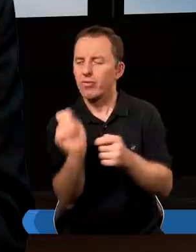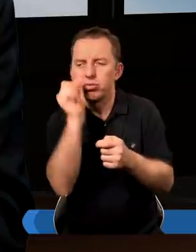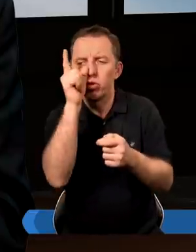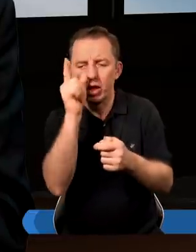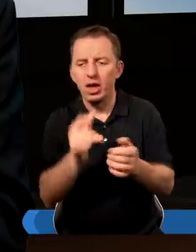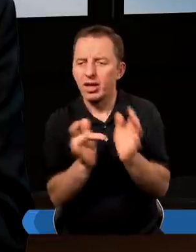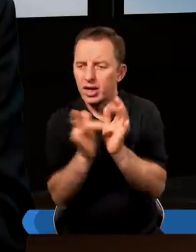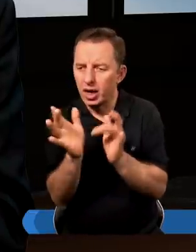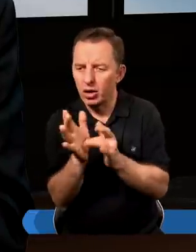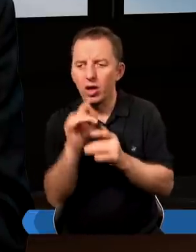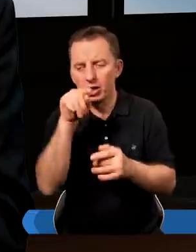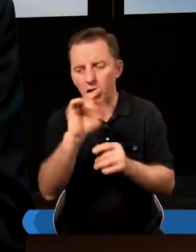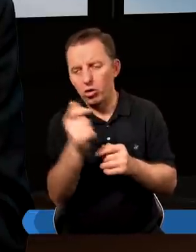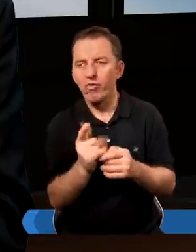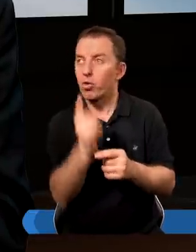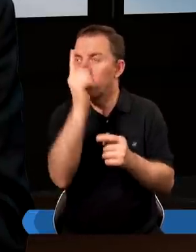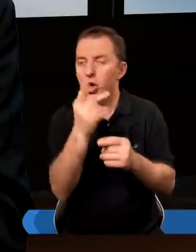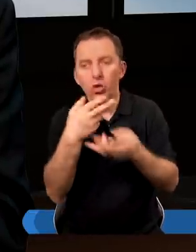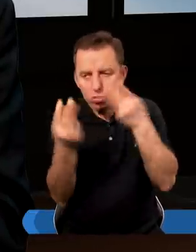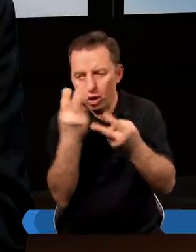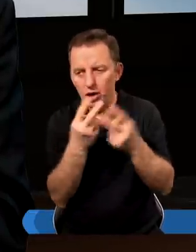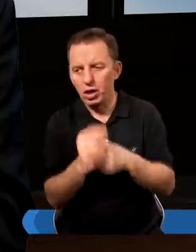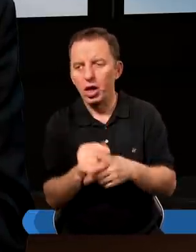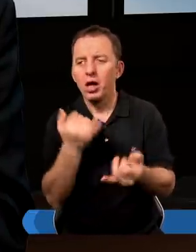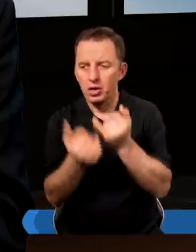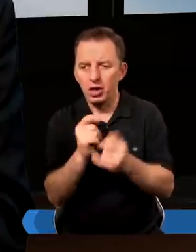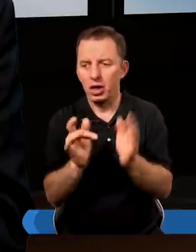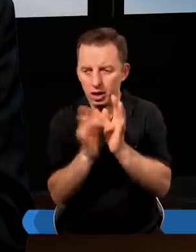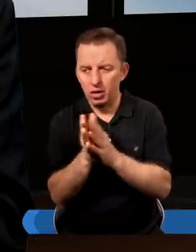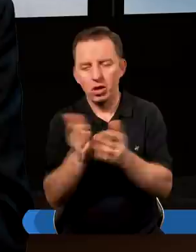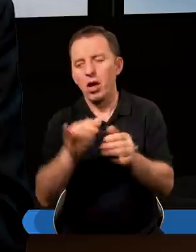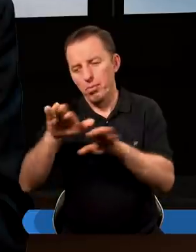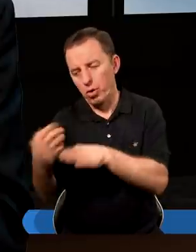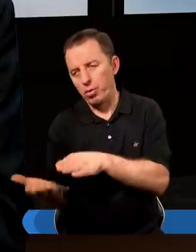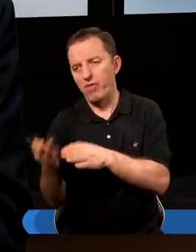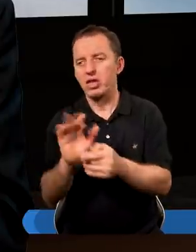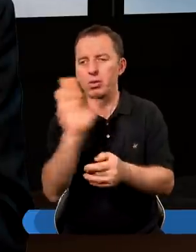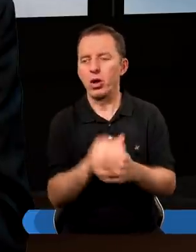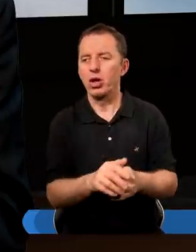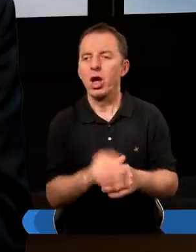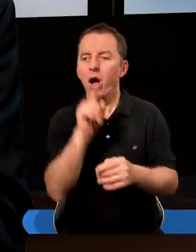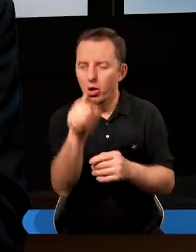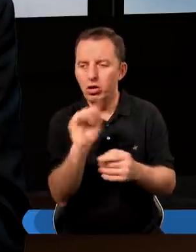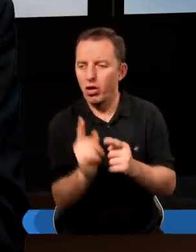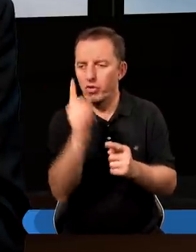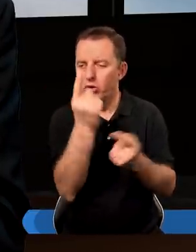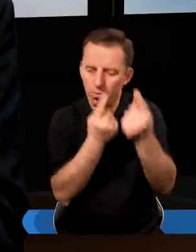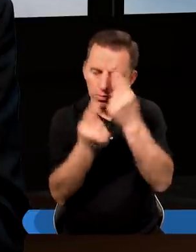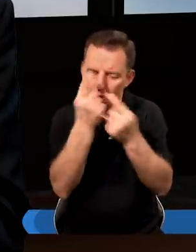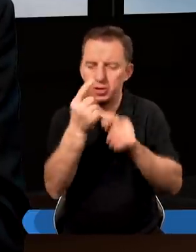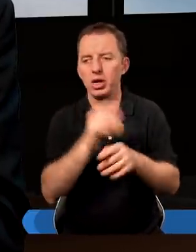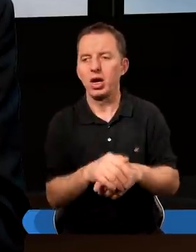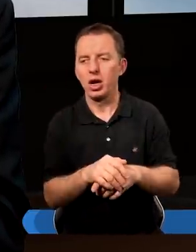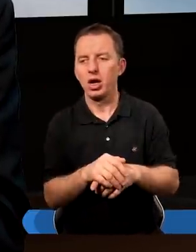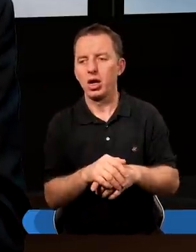wzbudzeni z Chrystusem tego co w górze szukajcie, gdzie siedzi Chrystus po prawicy Bożej, o tym co w górze